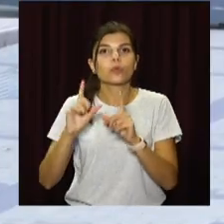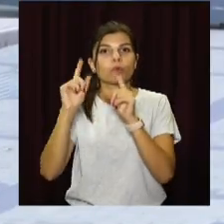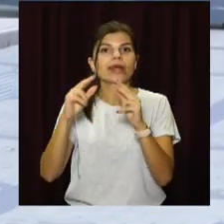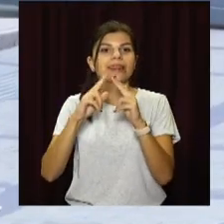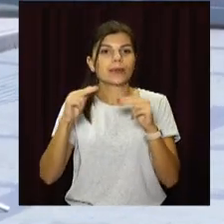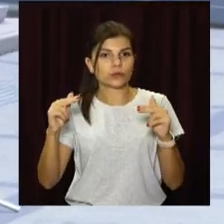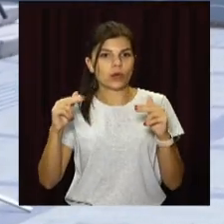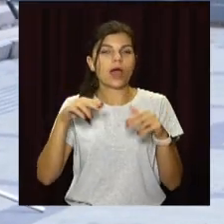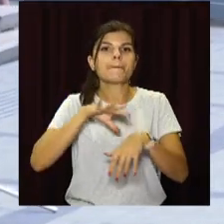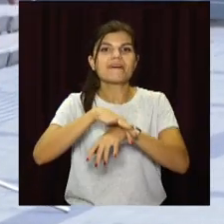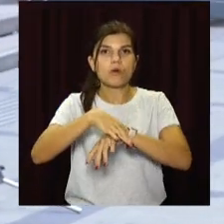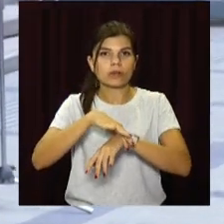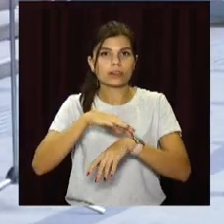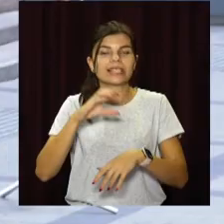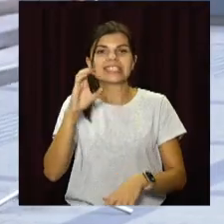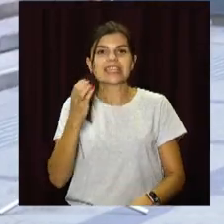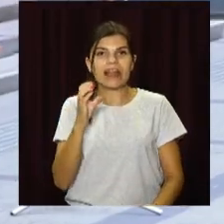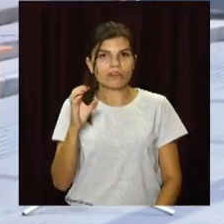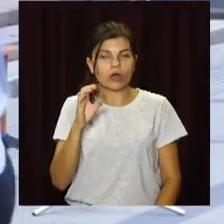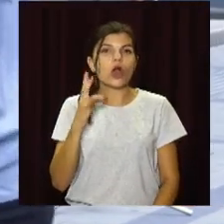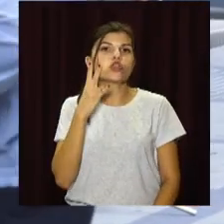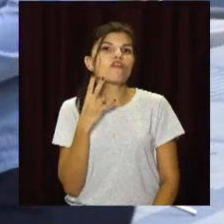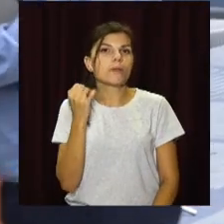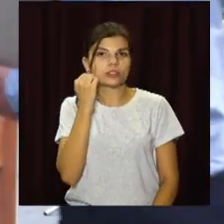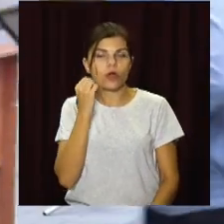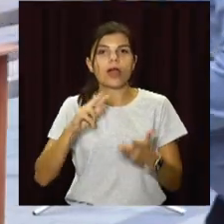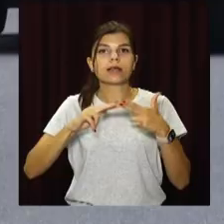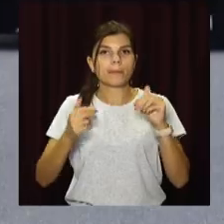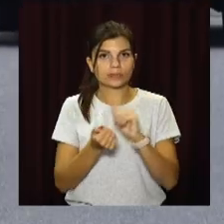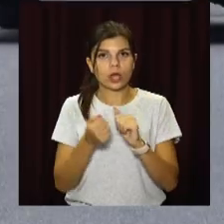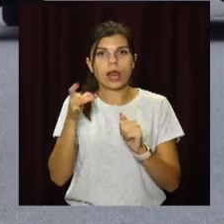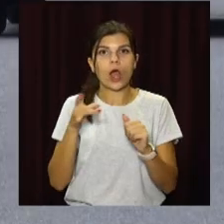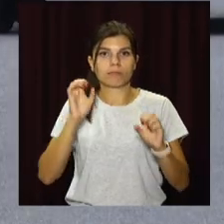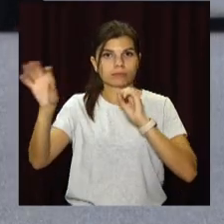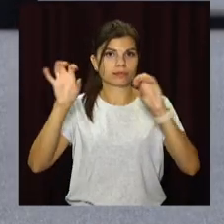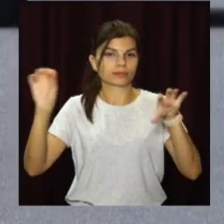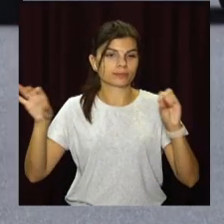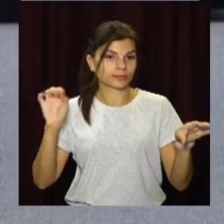Дніпропетровського, Павлоградського, Синельниківського, Новомосковського, Кам'янського районів.